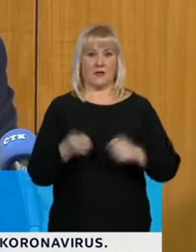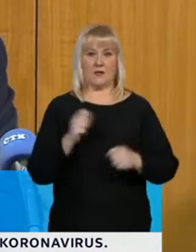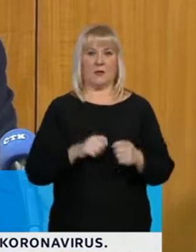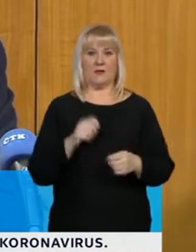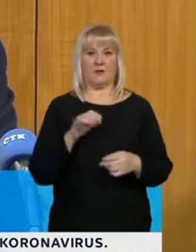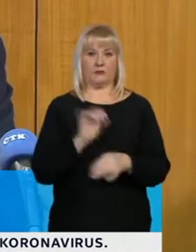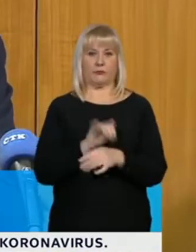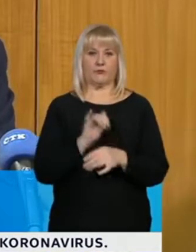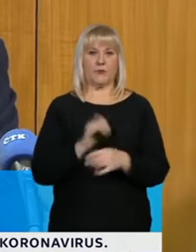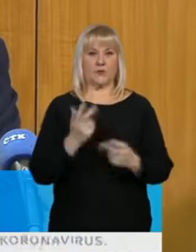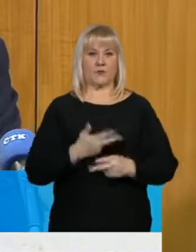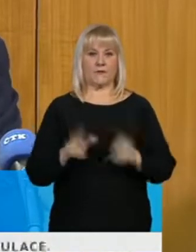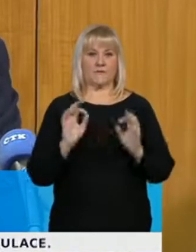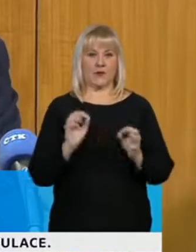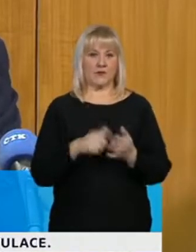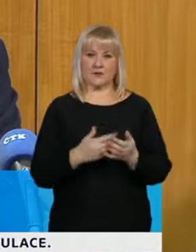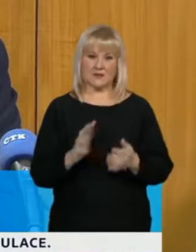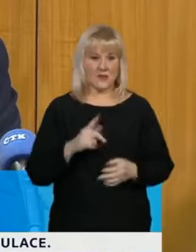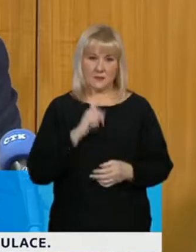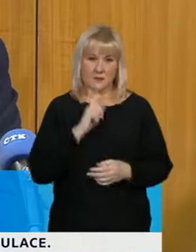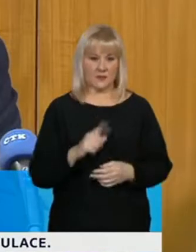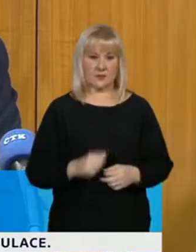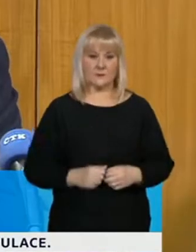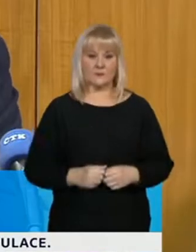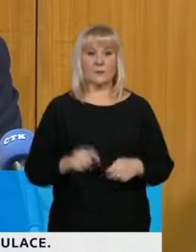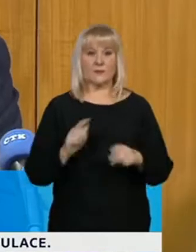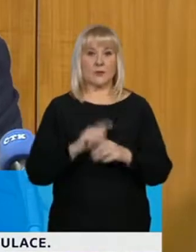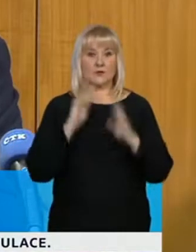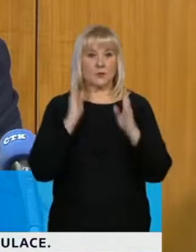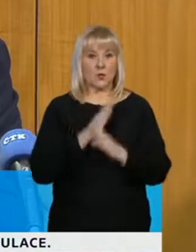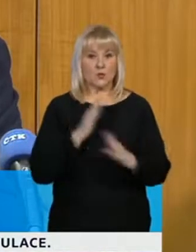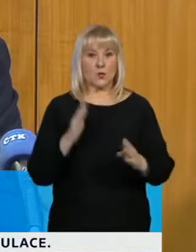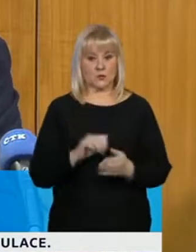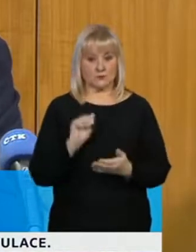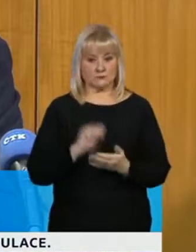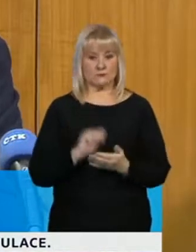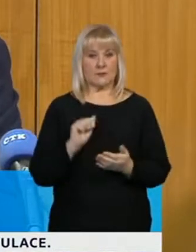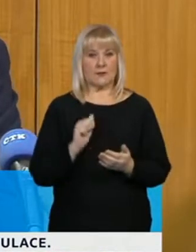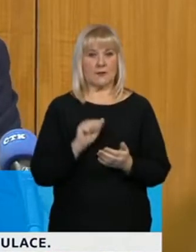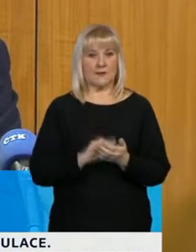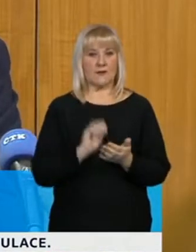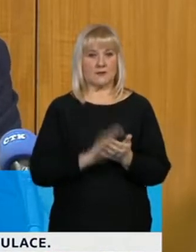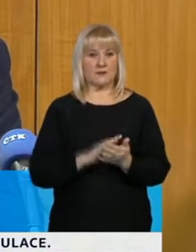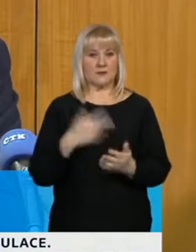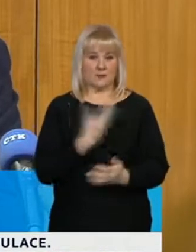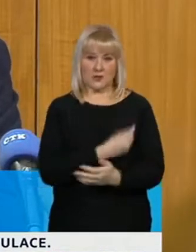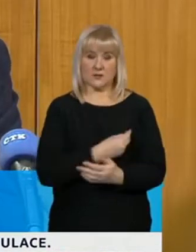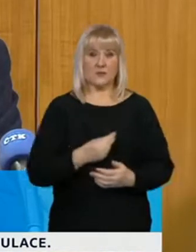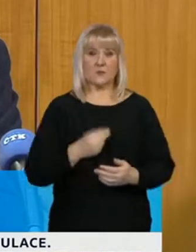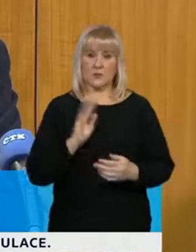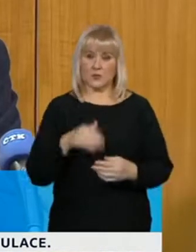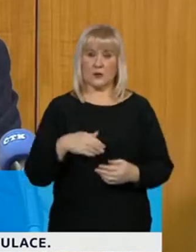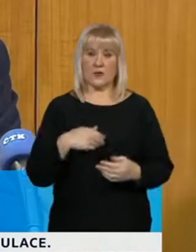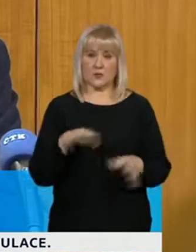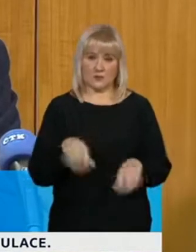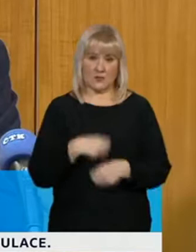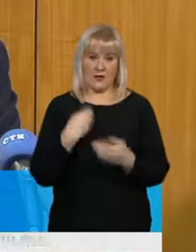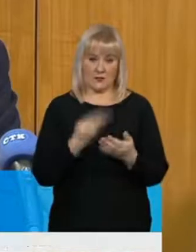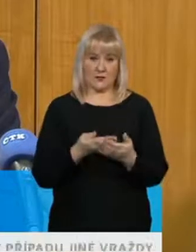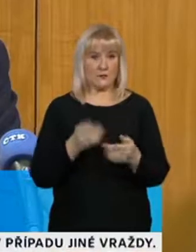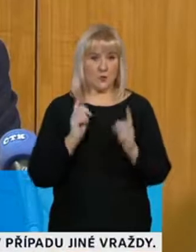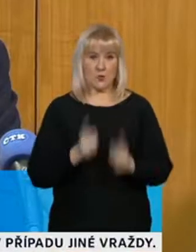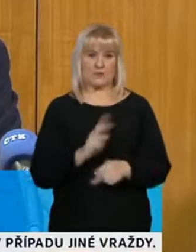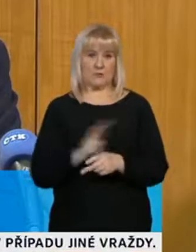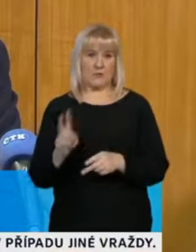výzkumu. Rozhodnutí o registraci vakcín bude podloženo všemi potřebnými údají, tak jako u jakékoliv jiné vakcíny.